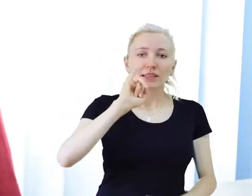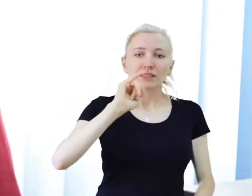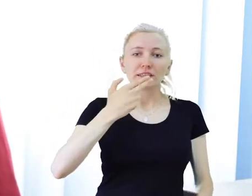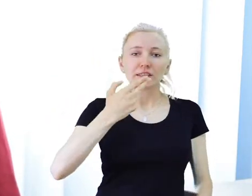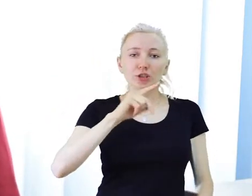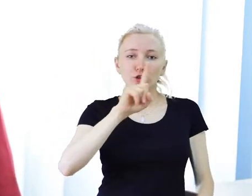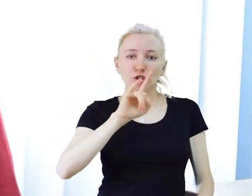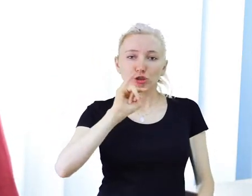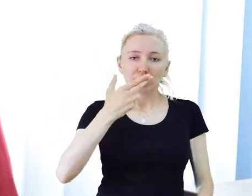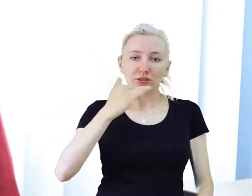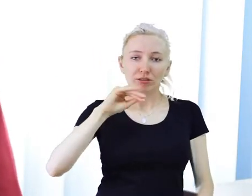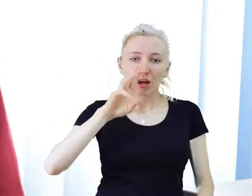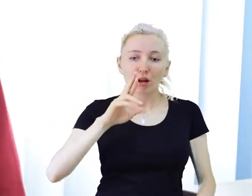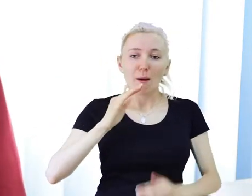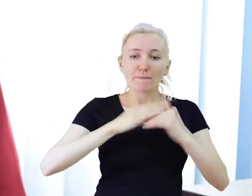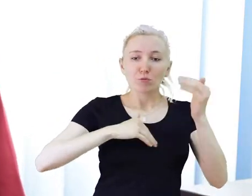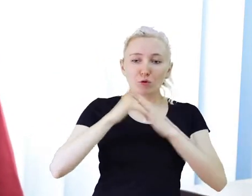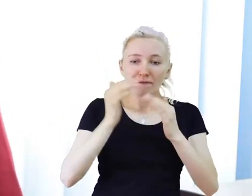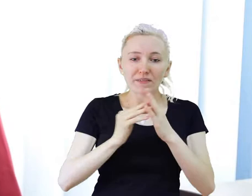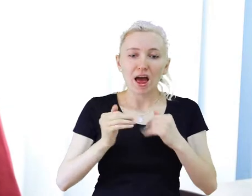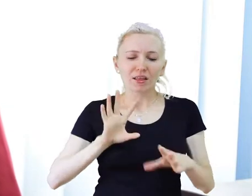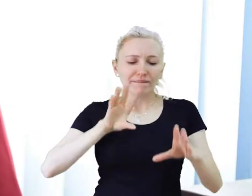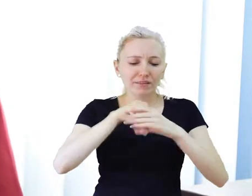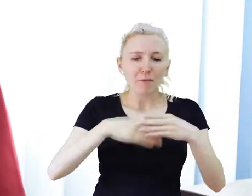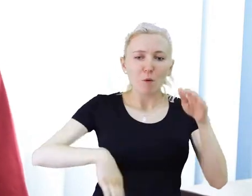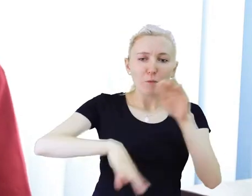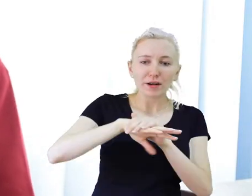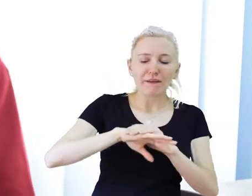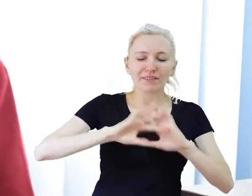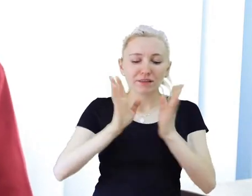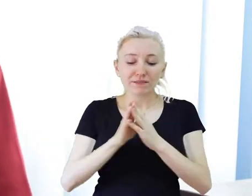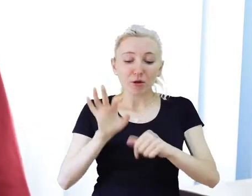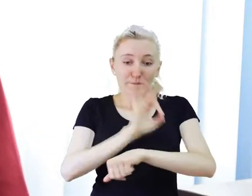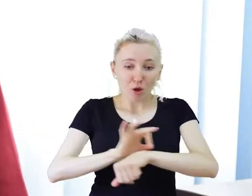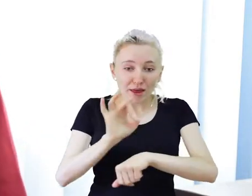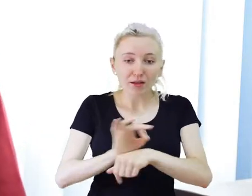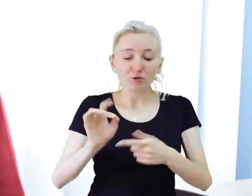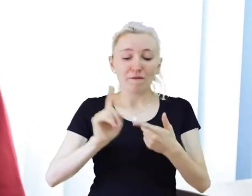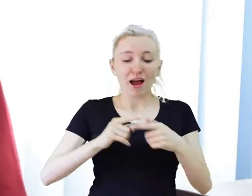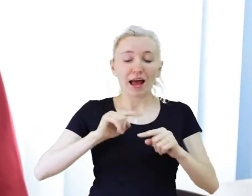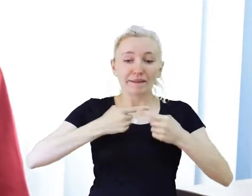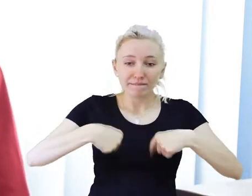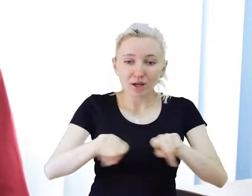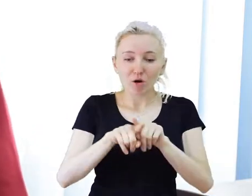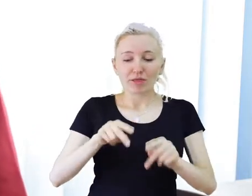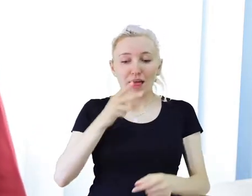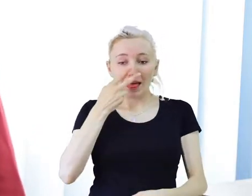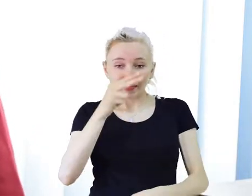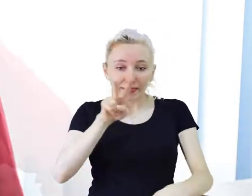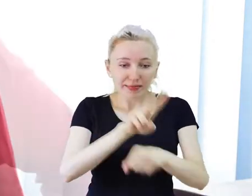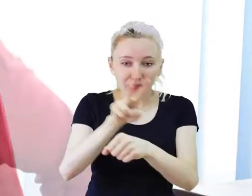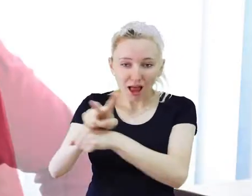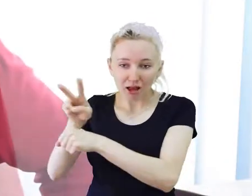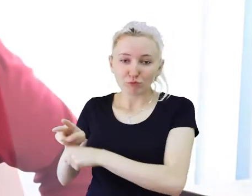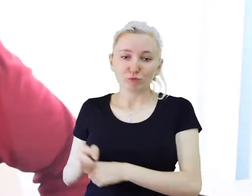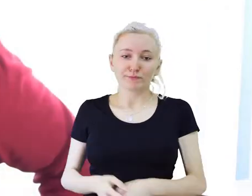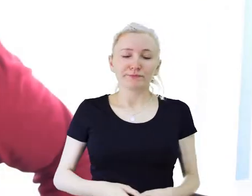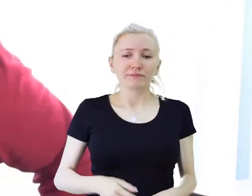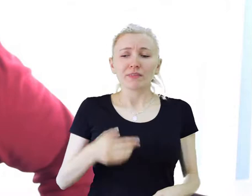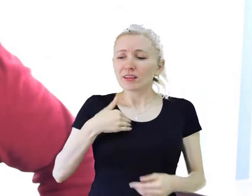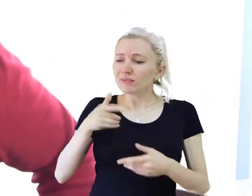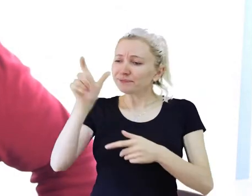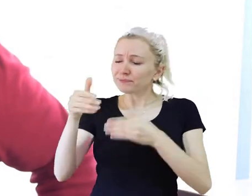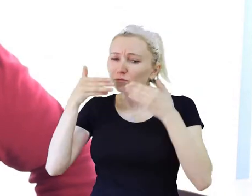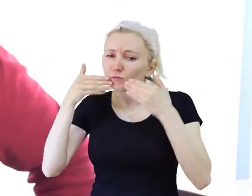Z wykształcenia jestem inżynierem burglanym, ma wszystkie uprawnienia do projektowania, do wykonawstwa, do wzoru, więc... Ja